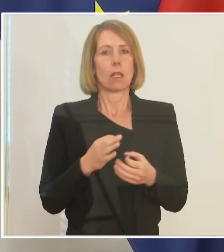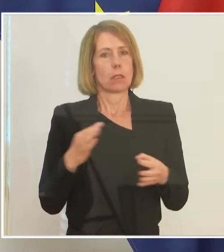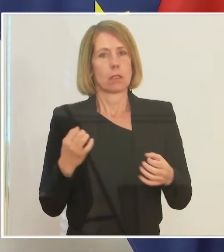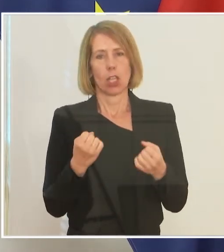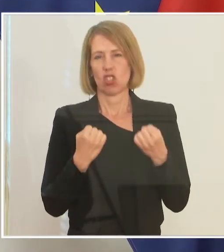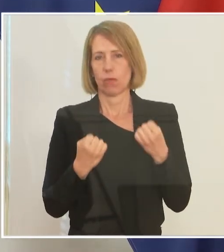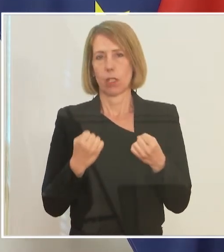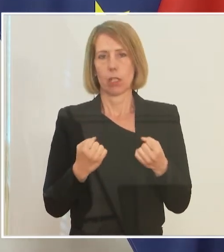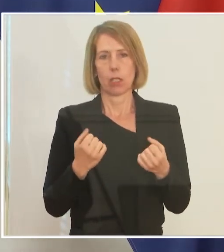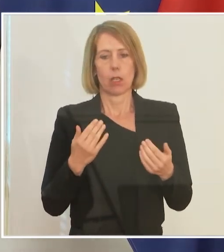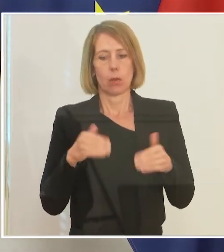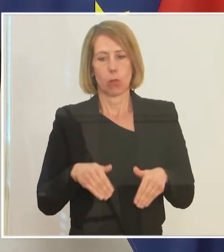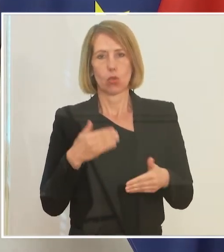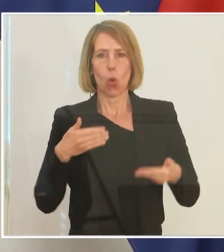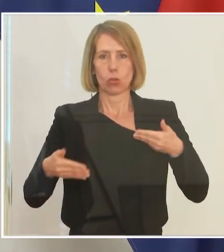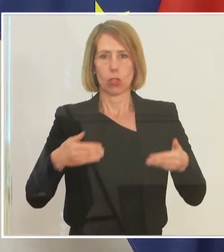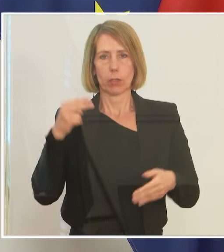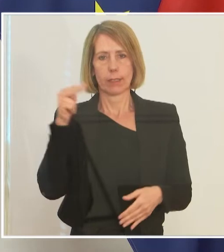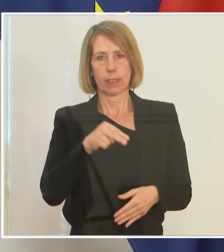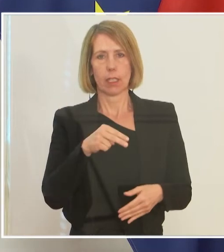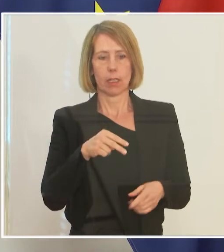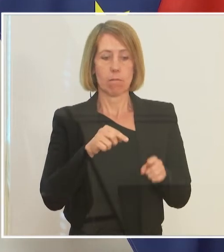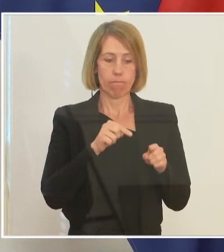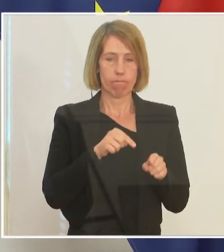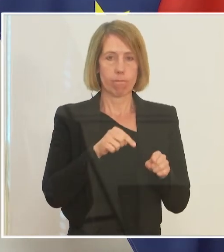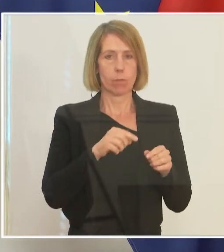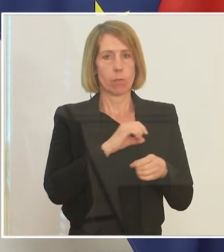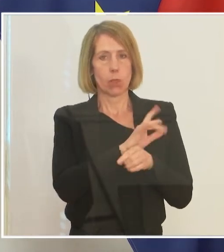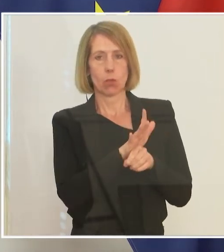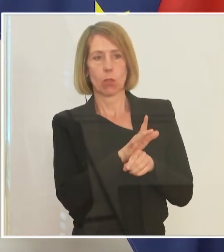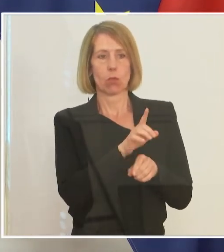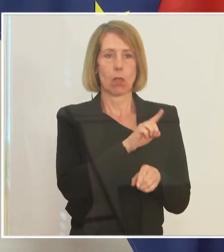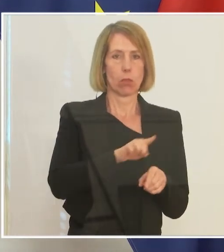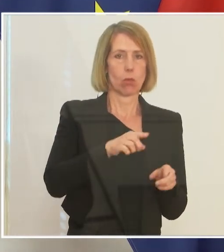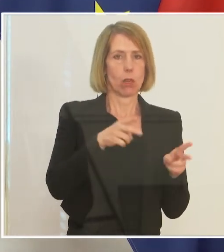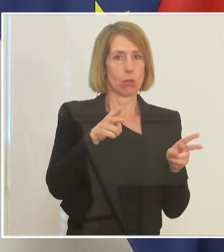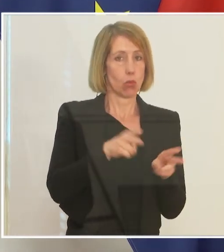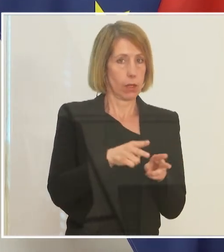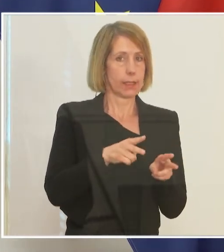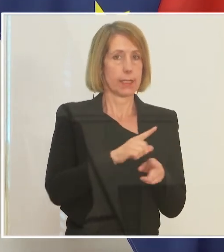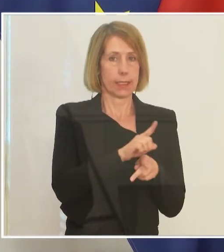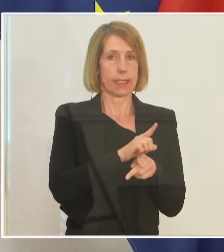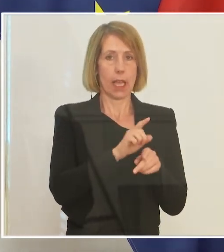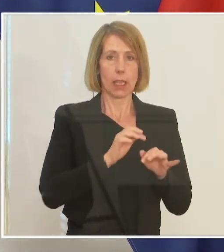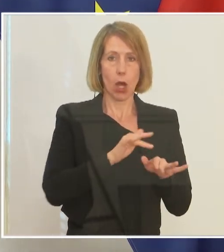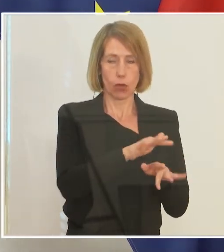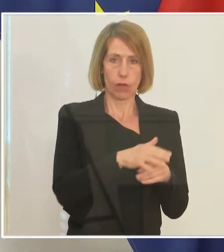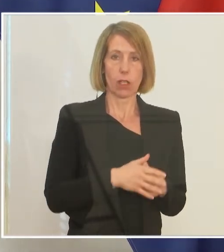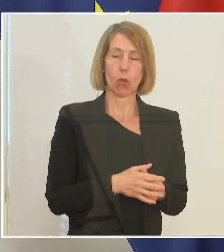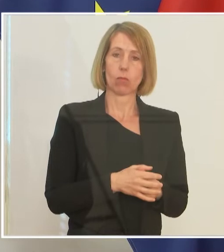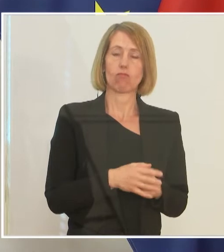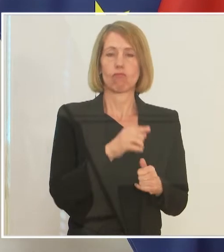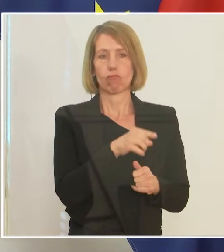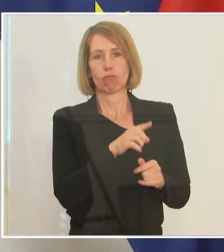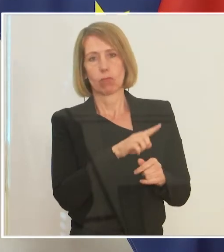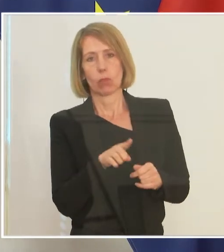Ganzen zu unterscheiden, auch hat Corona nur kurzzeitige Auswirkungen, die sich